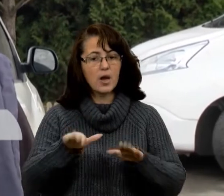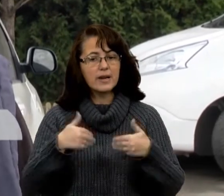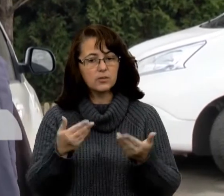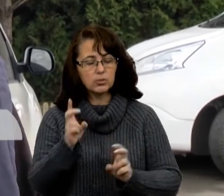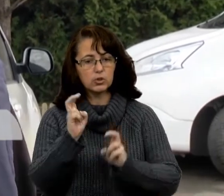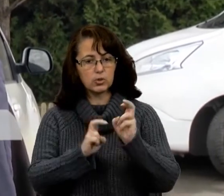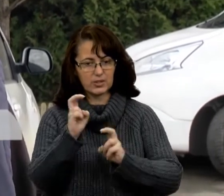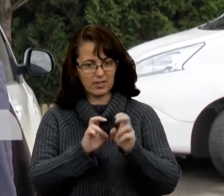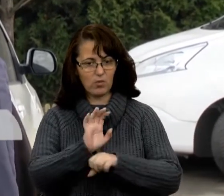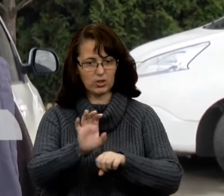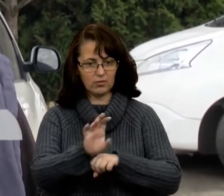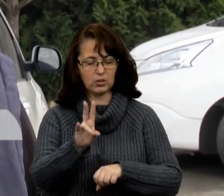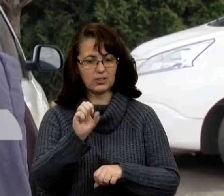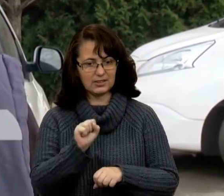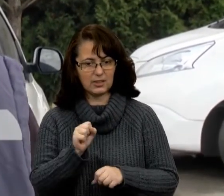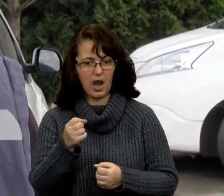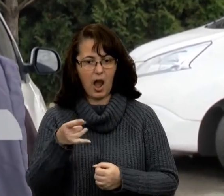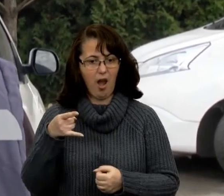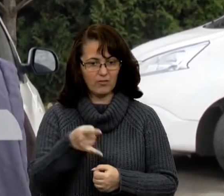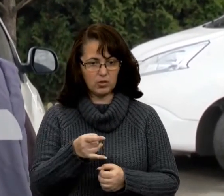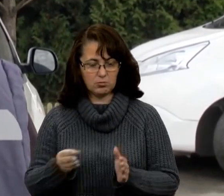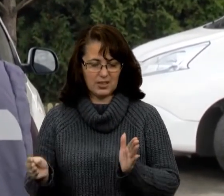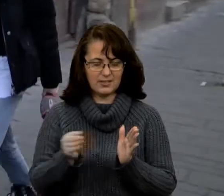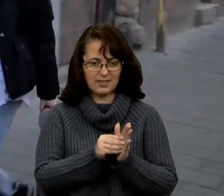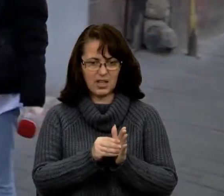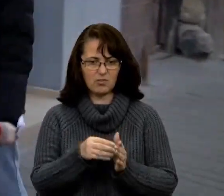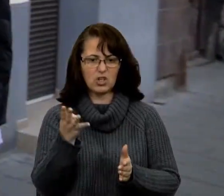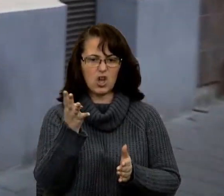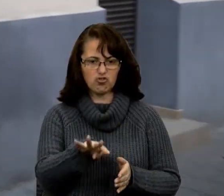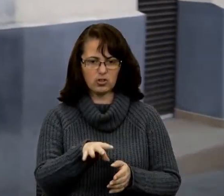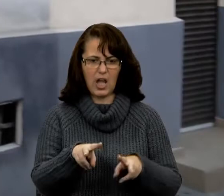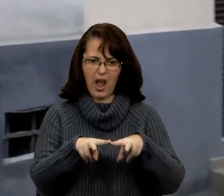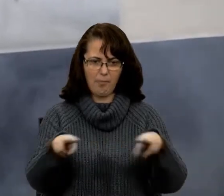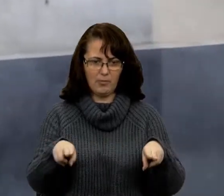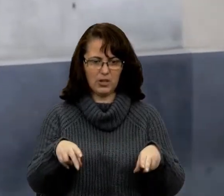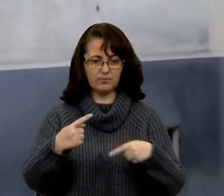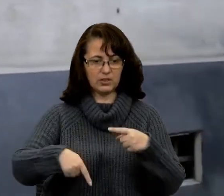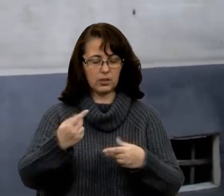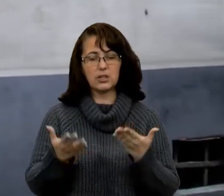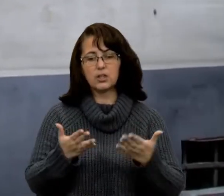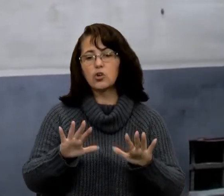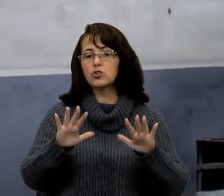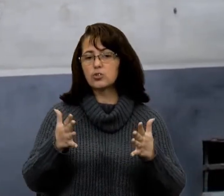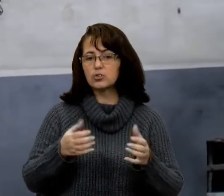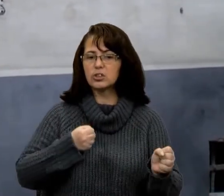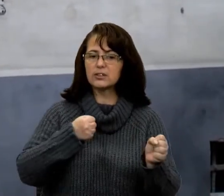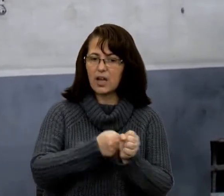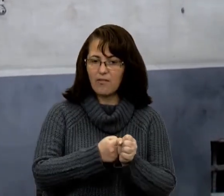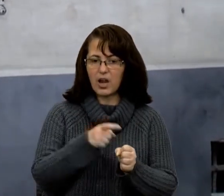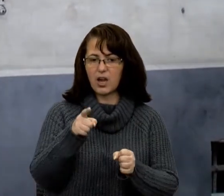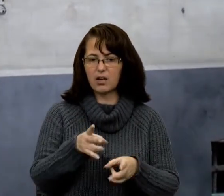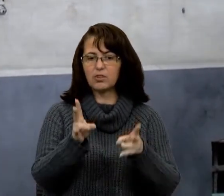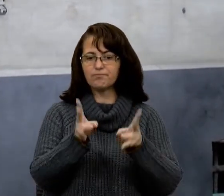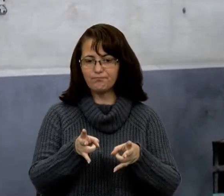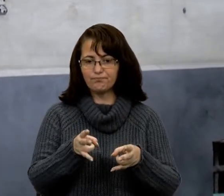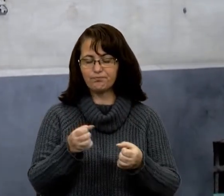заводи, виробники на автомобілі ставити тільки 4 однакових шини. Якщо ж таки трапилась неприємність, аварія і ви пошкодили